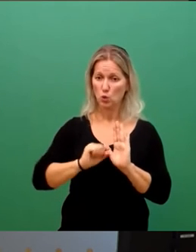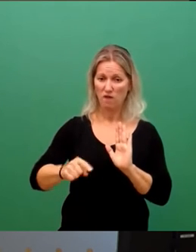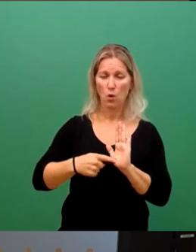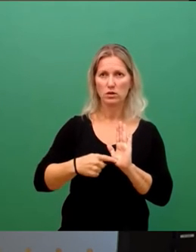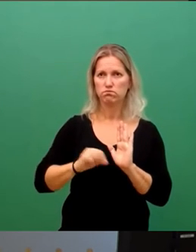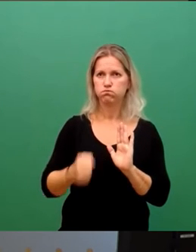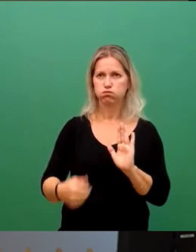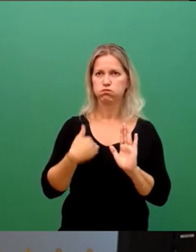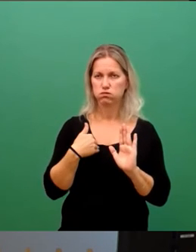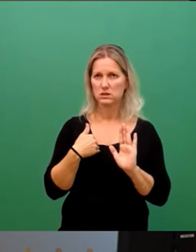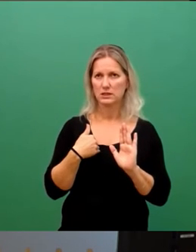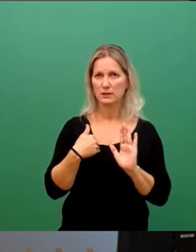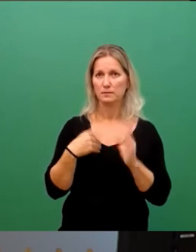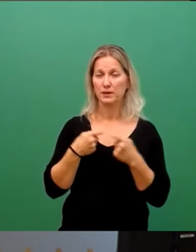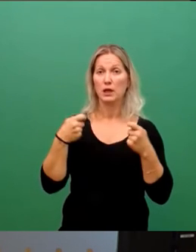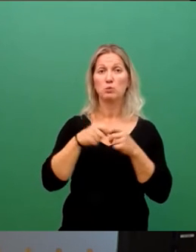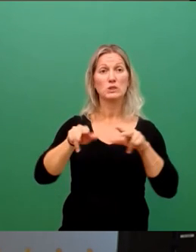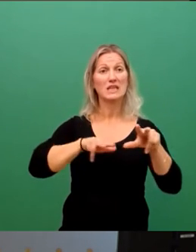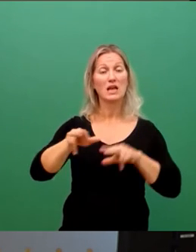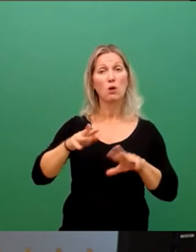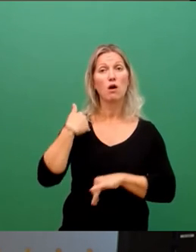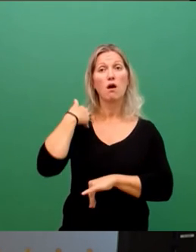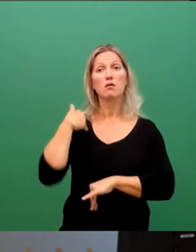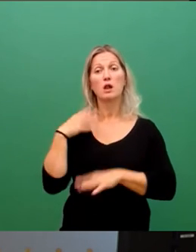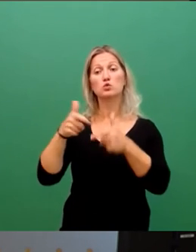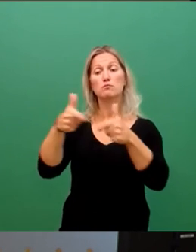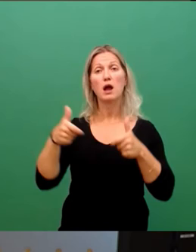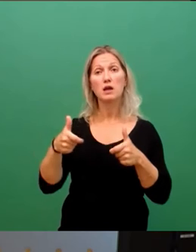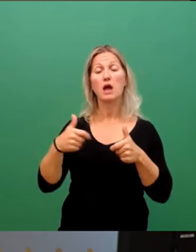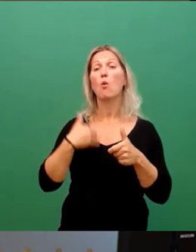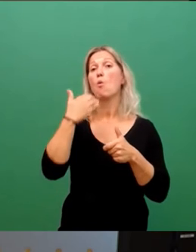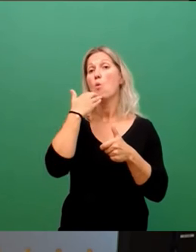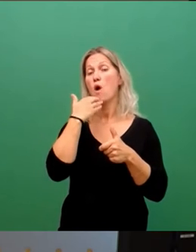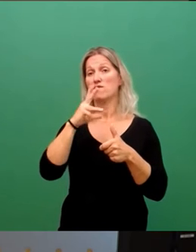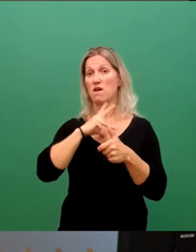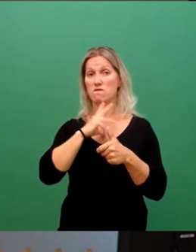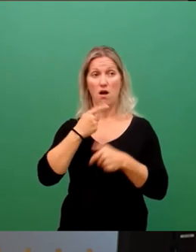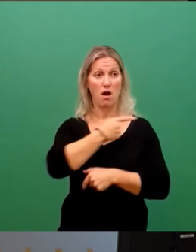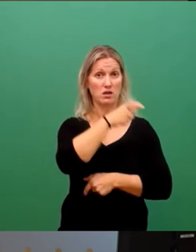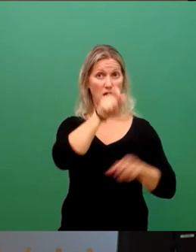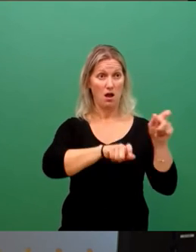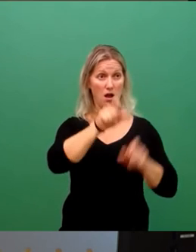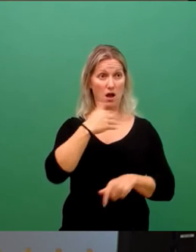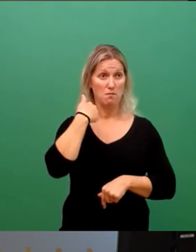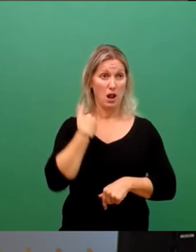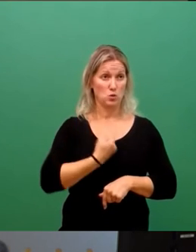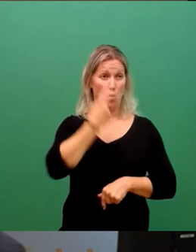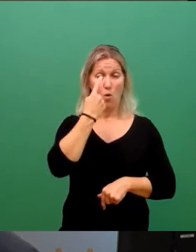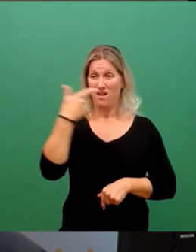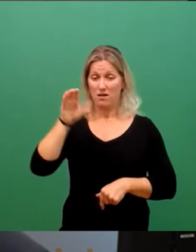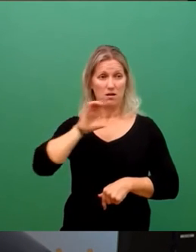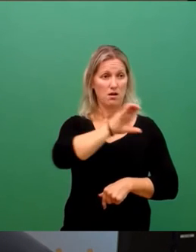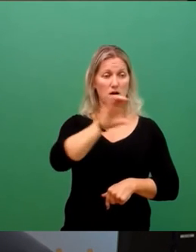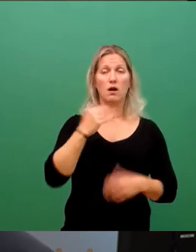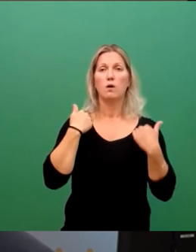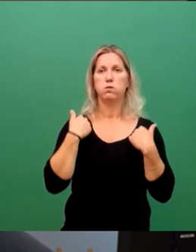Entlastungspaket der Bundesregierung hoffentlich einen Teil der Belastung für die Bürgerinnen und Bürger erträglicher machen. Aber für die Kommunen